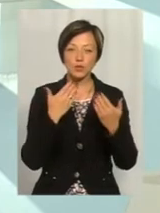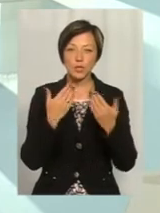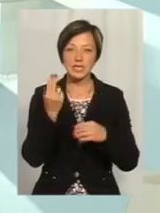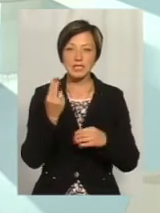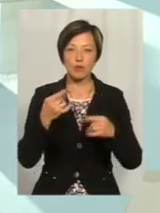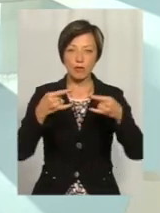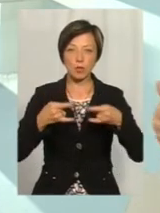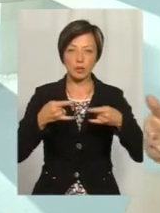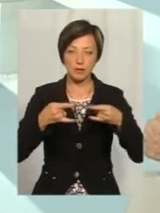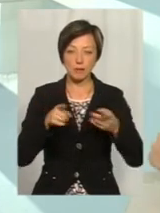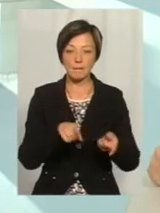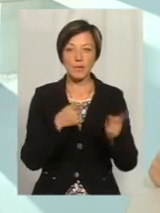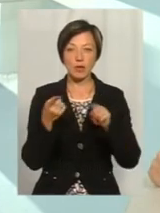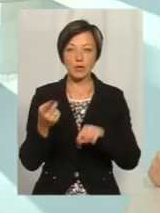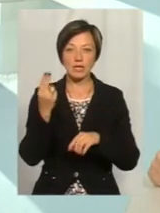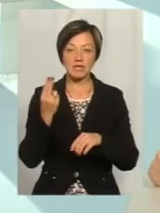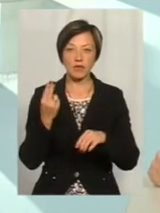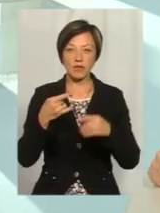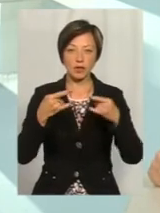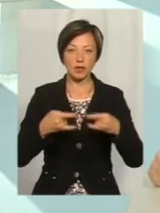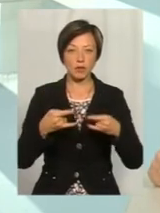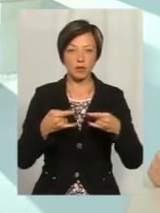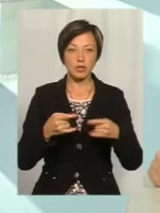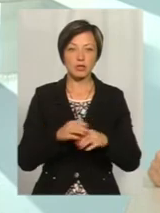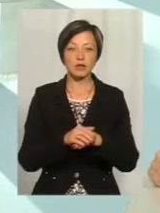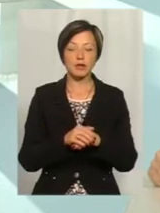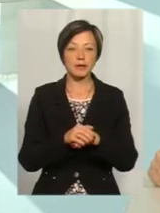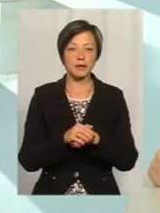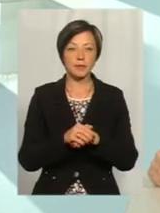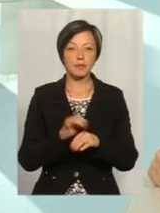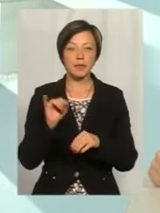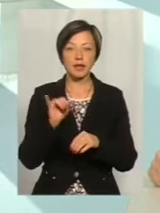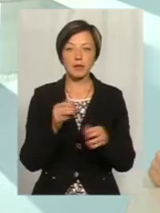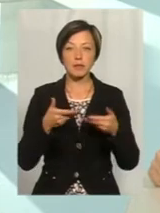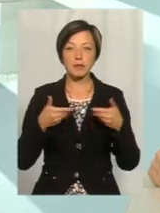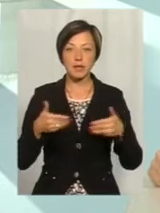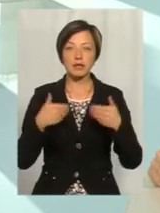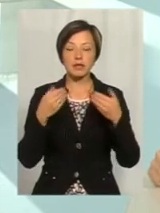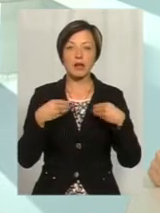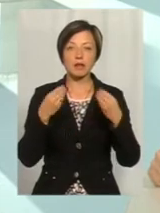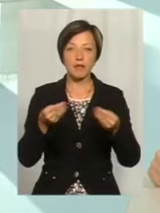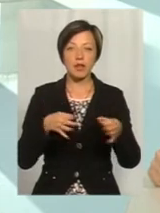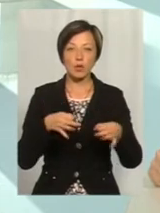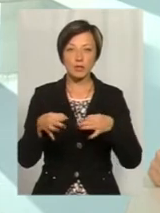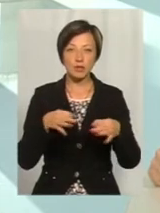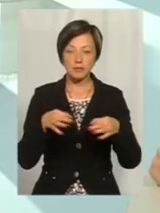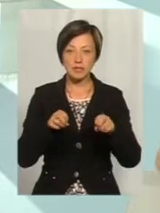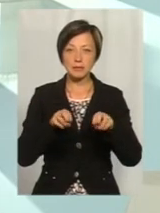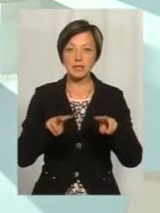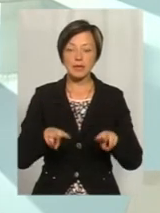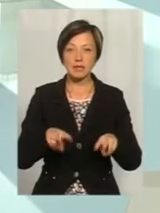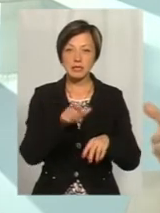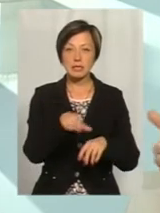телебачення, переходу на цифрове телебачення. І ми надавали консультацію спеціалістам,